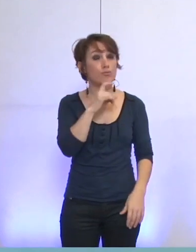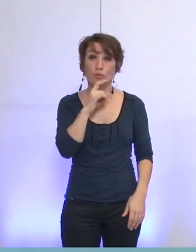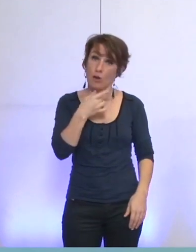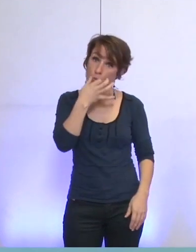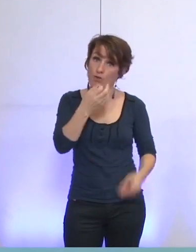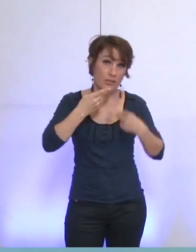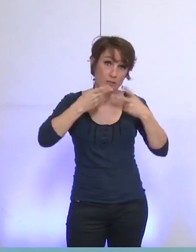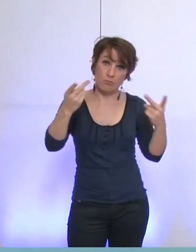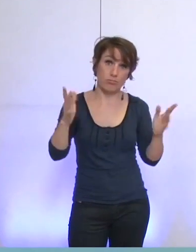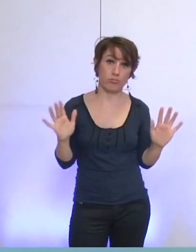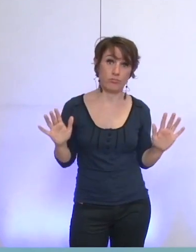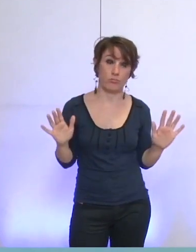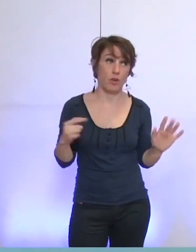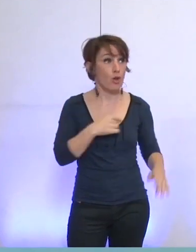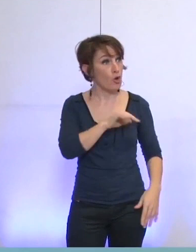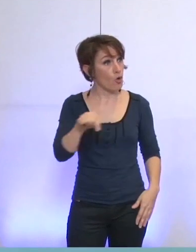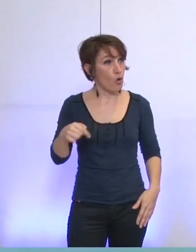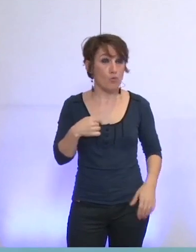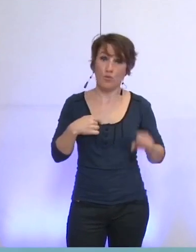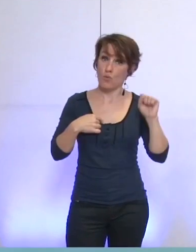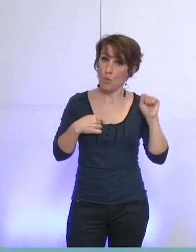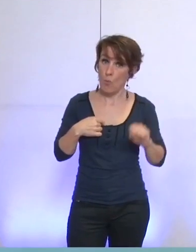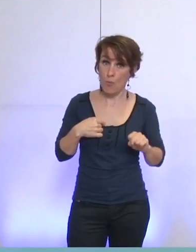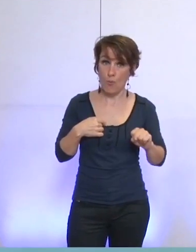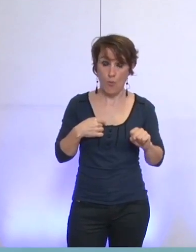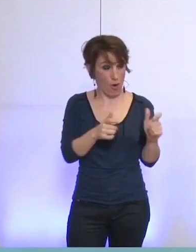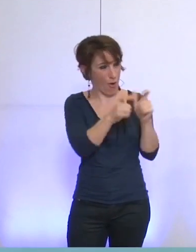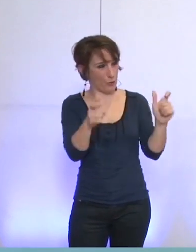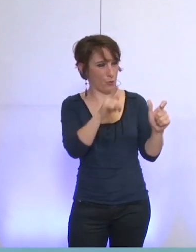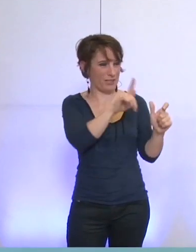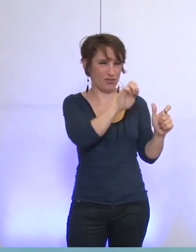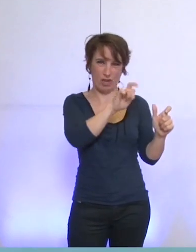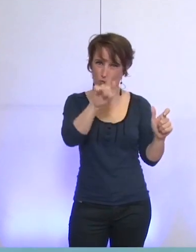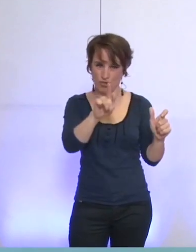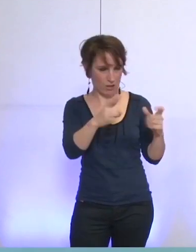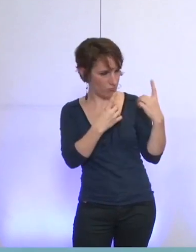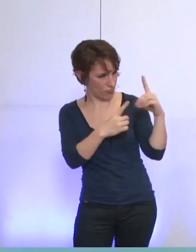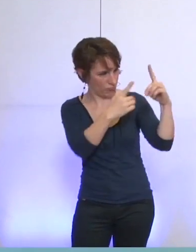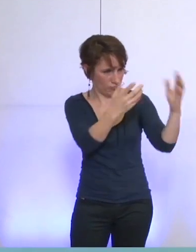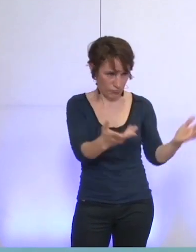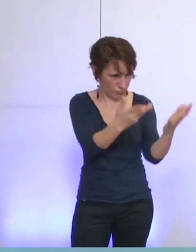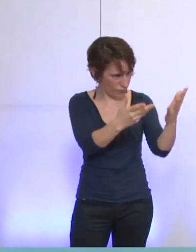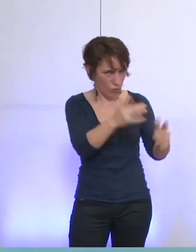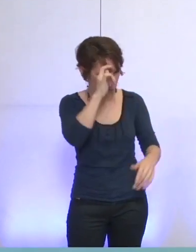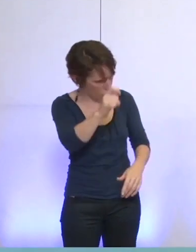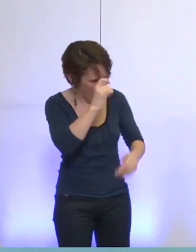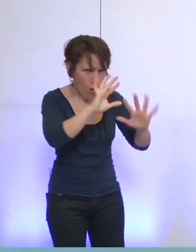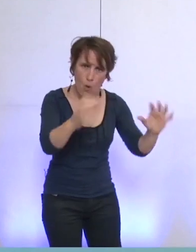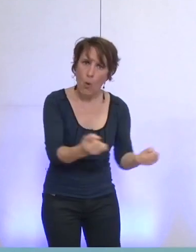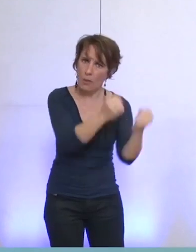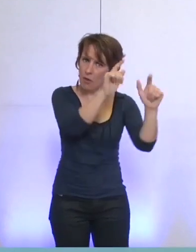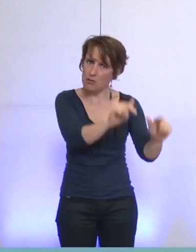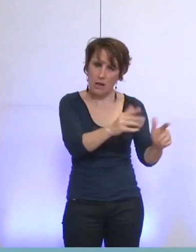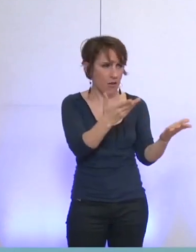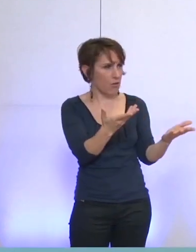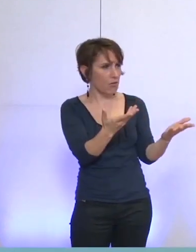à l'heure, nous pouvons tout à la fois défendre l'entreprise GEG, défendre ses compétences, défendre ce qu'elle peut